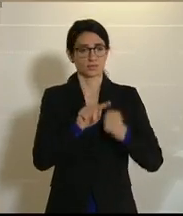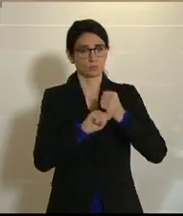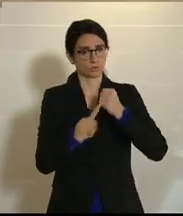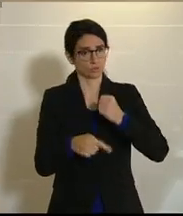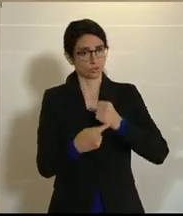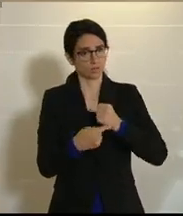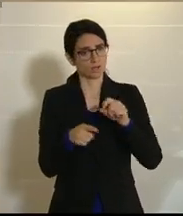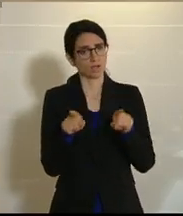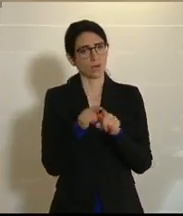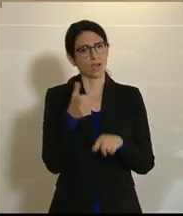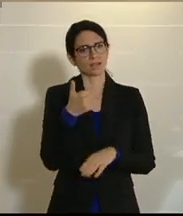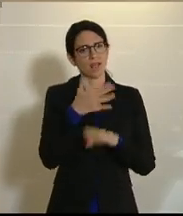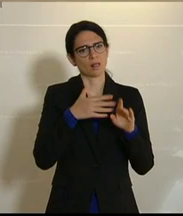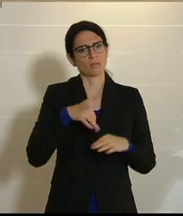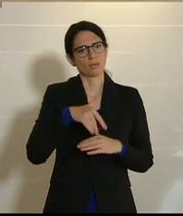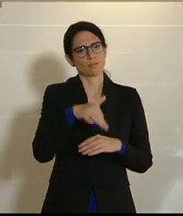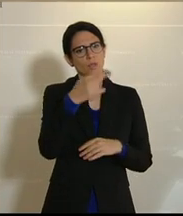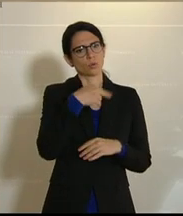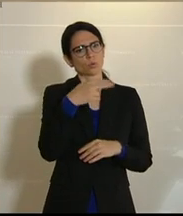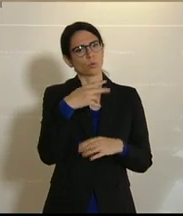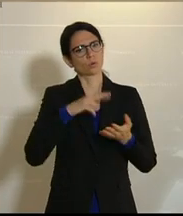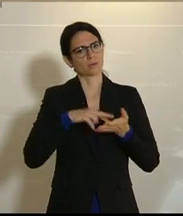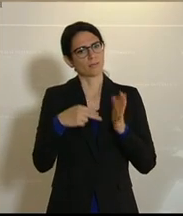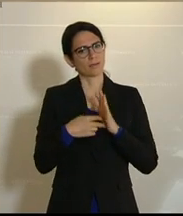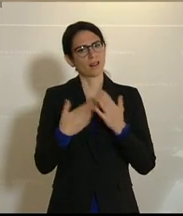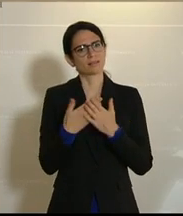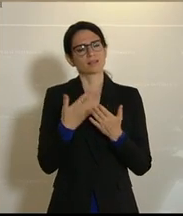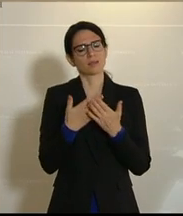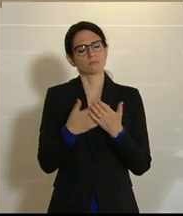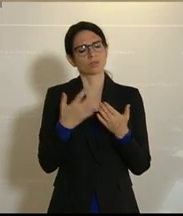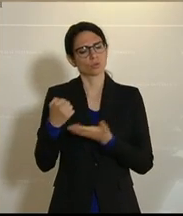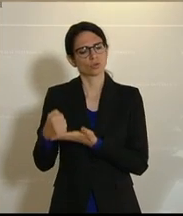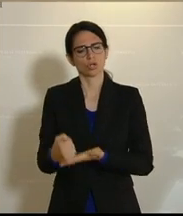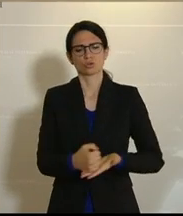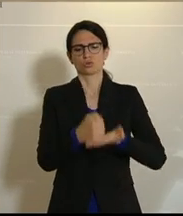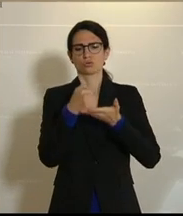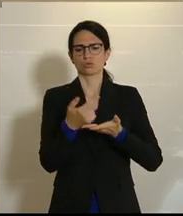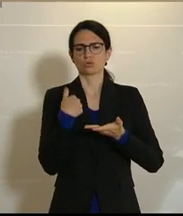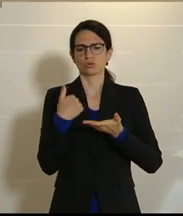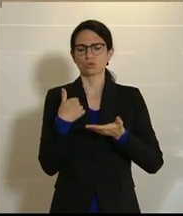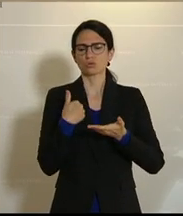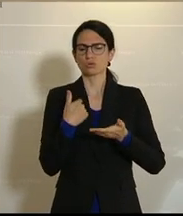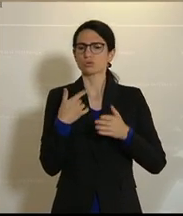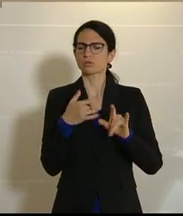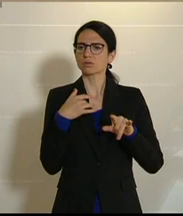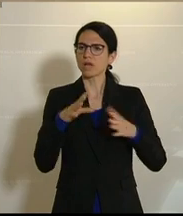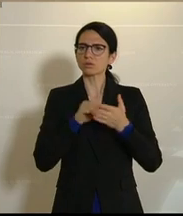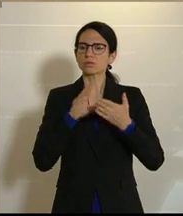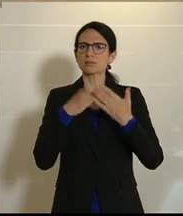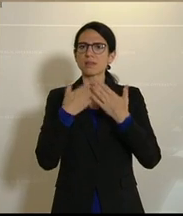eine halbe Million Euro vorgesehen, damit wir eben diese Unterstützung bei diesen grenznahen Atomkraftwerken